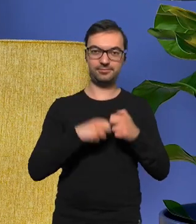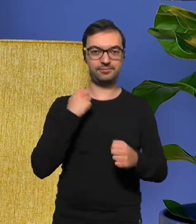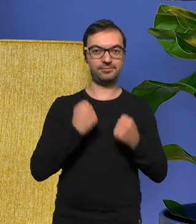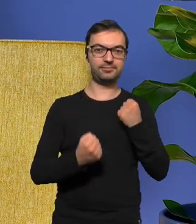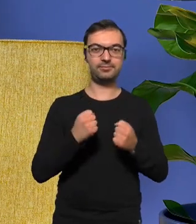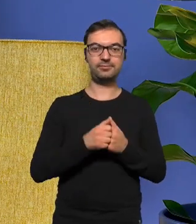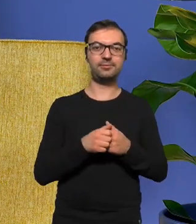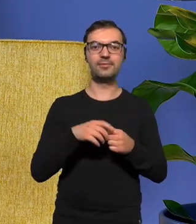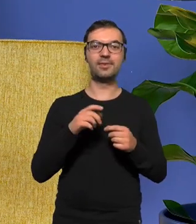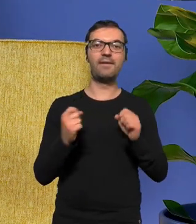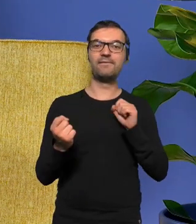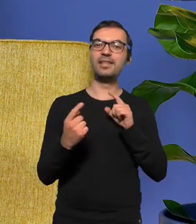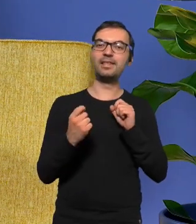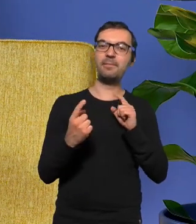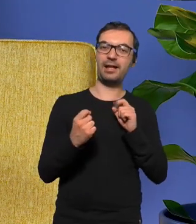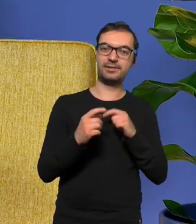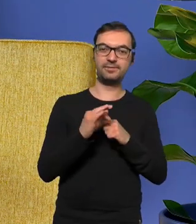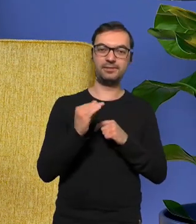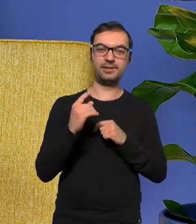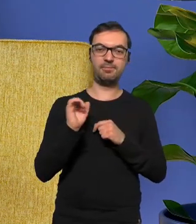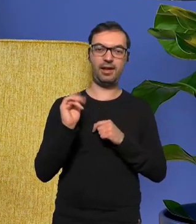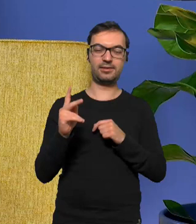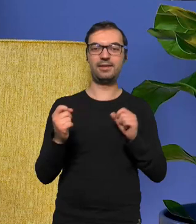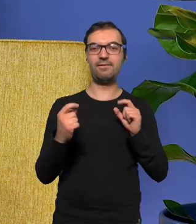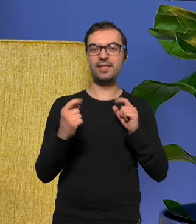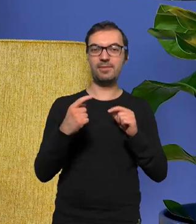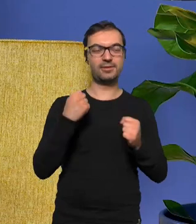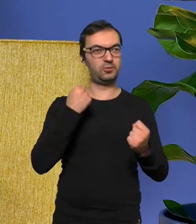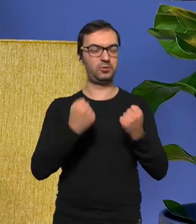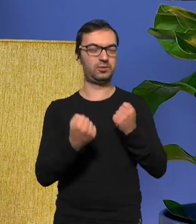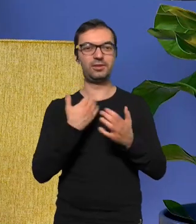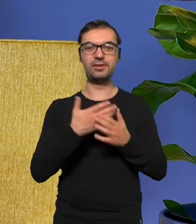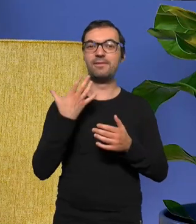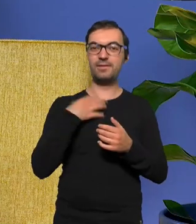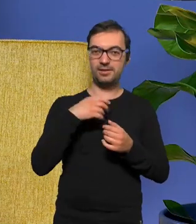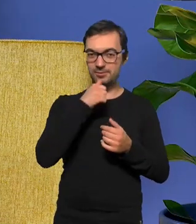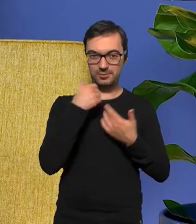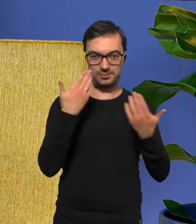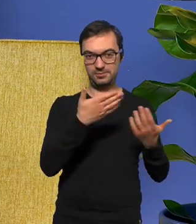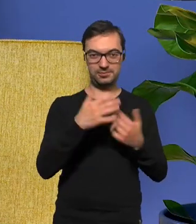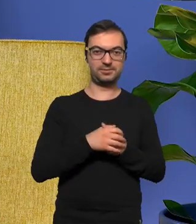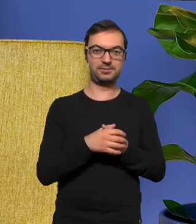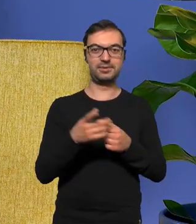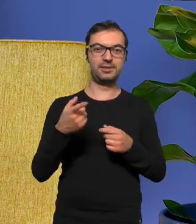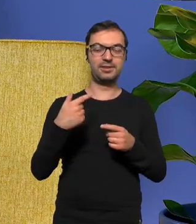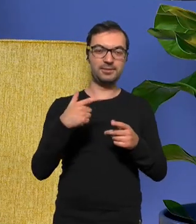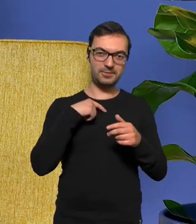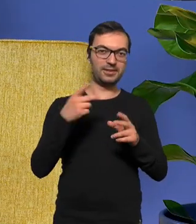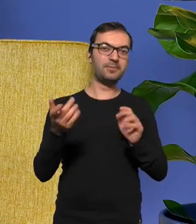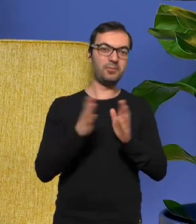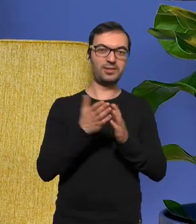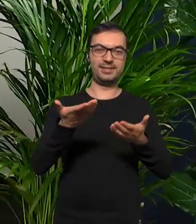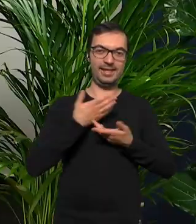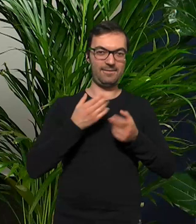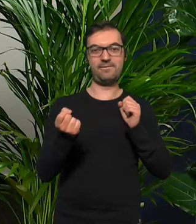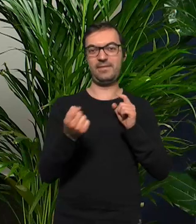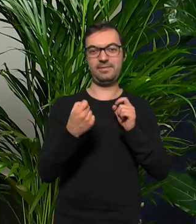przekazywanie ten feedback jest utrudniony także próbujcie feedbackiem mnie przyatakować, proszę